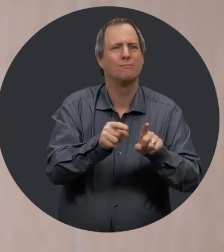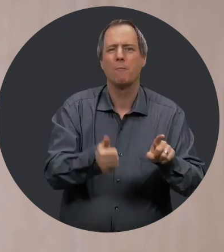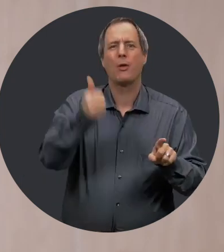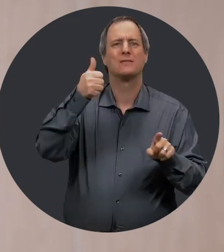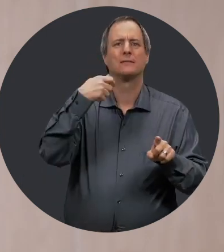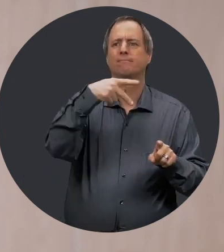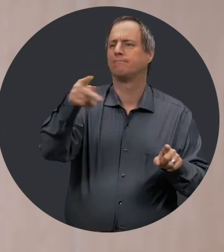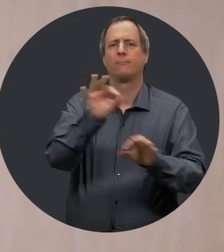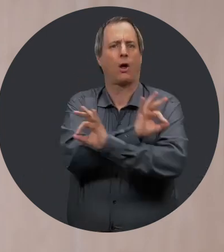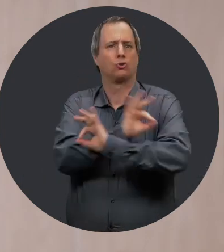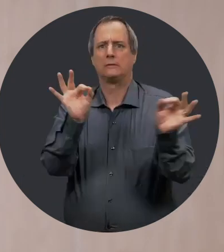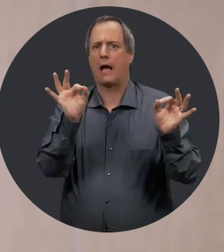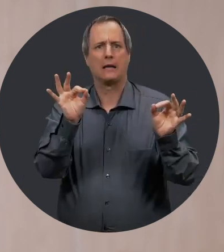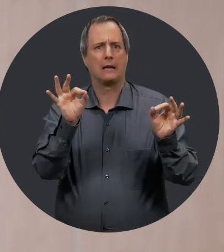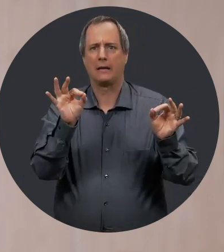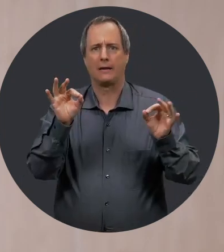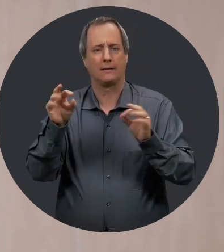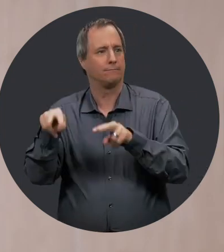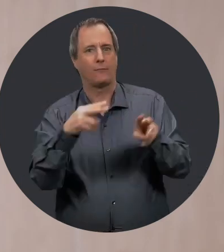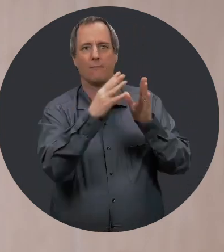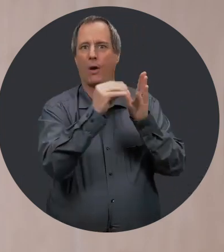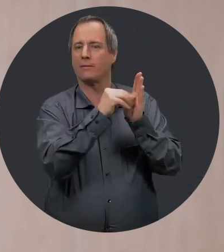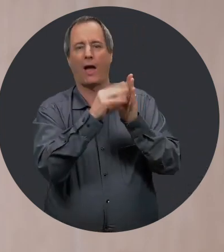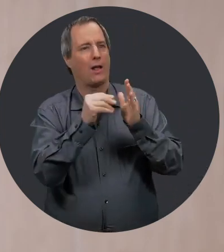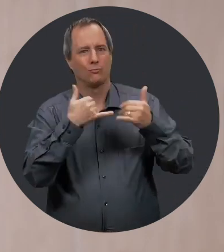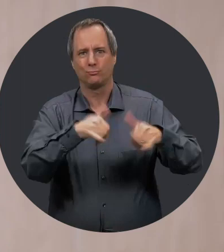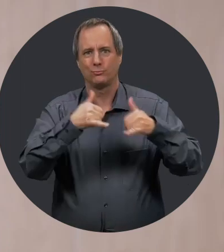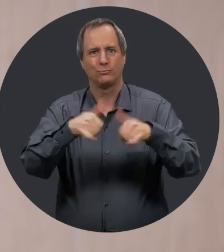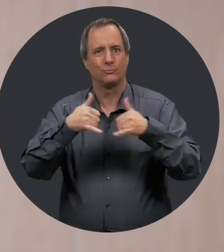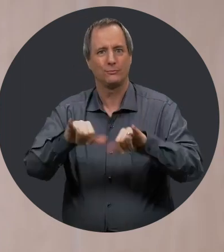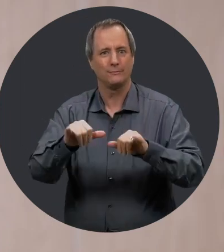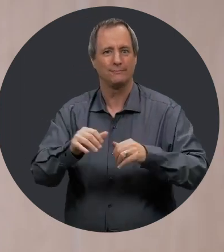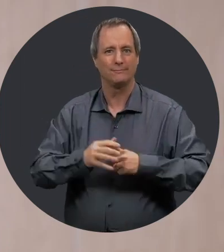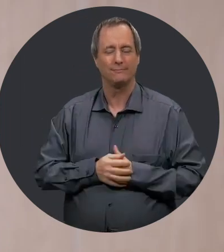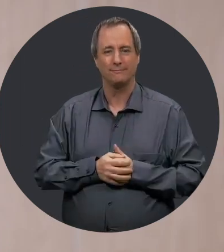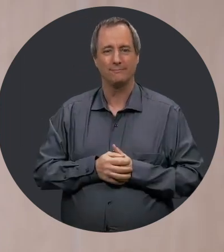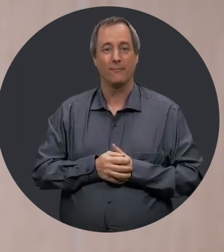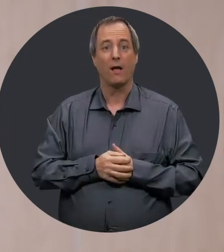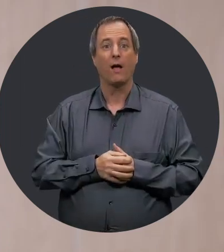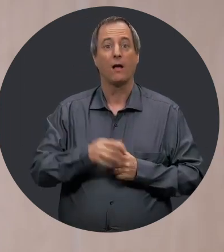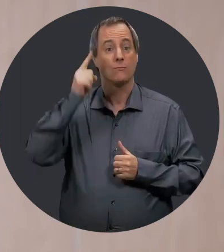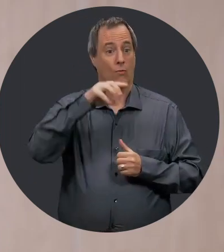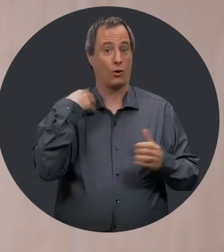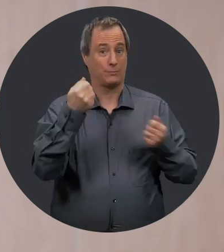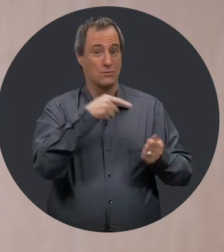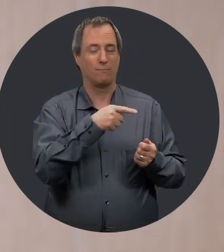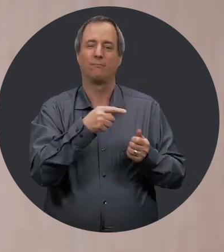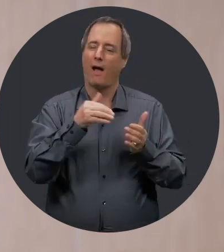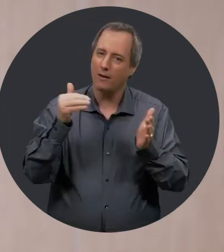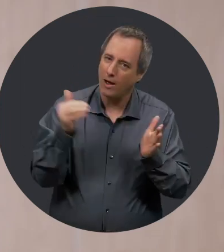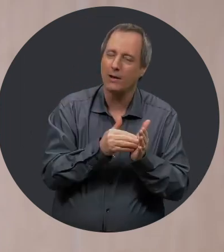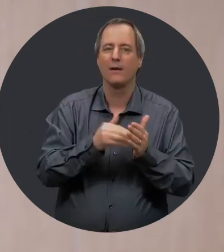et surtout de votre extraordinaire et exemplaire persévérance. Au nom du